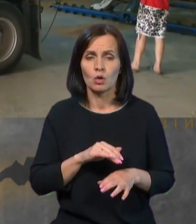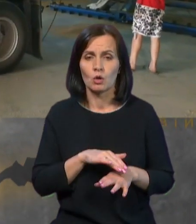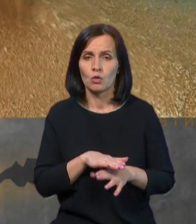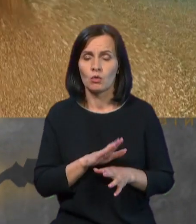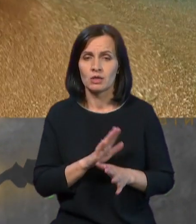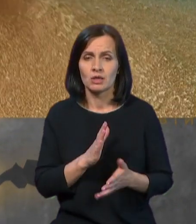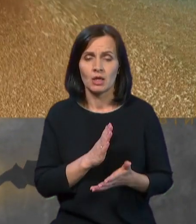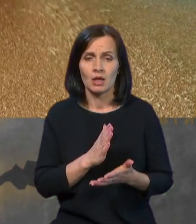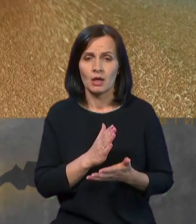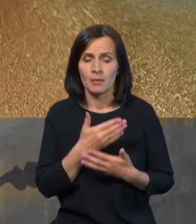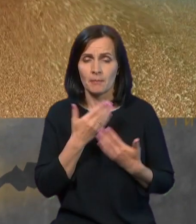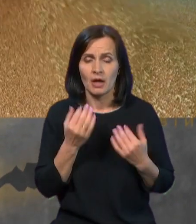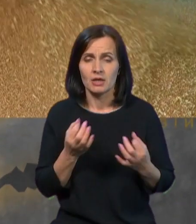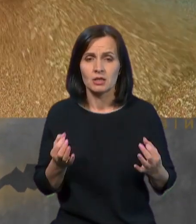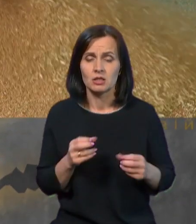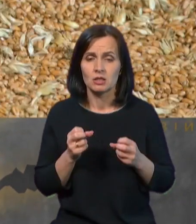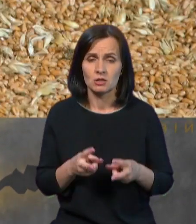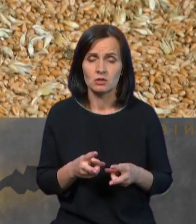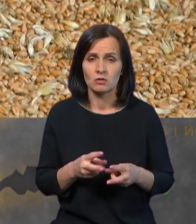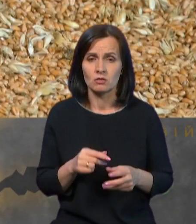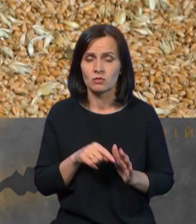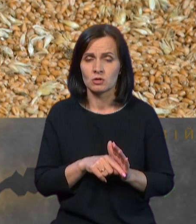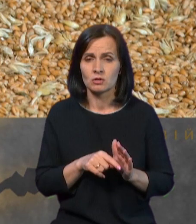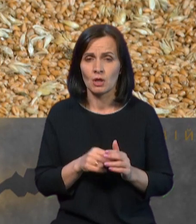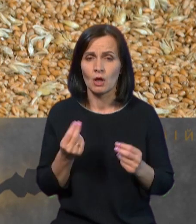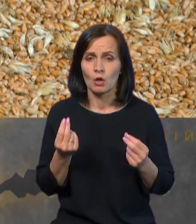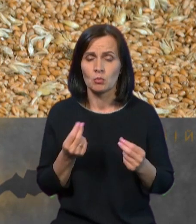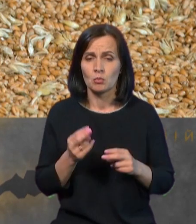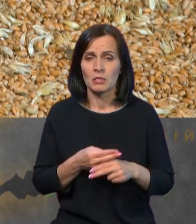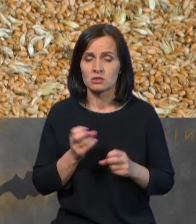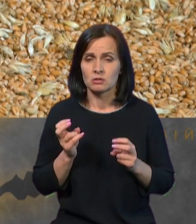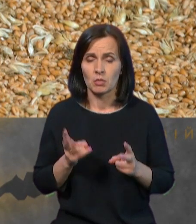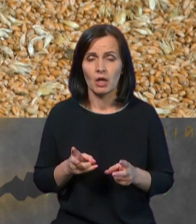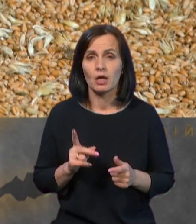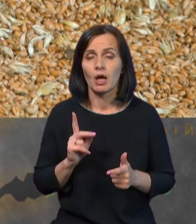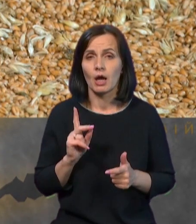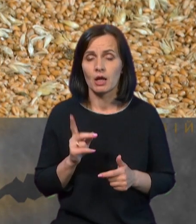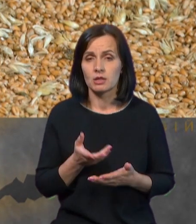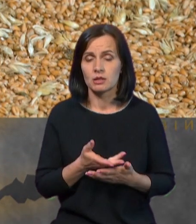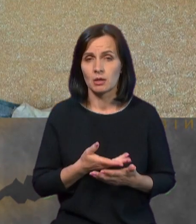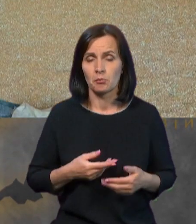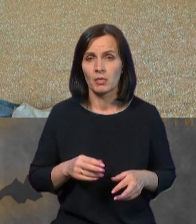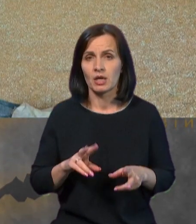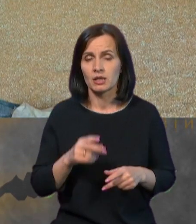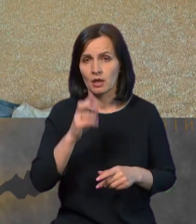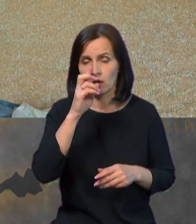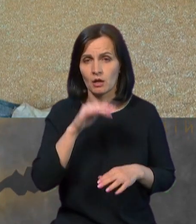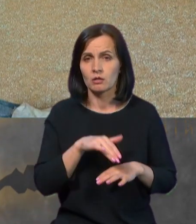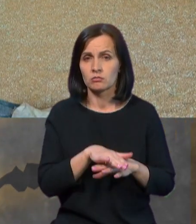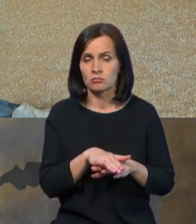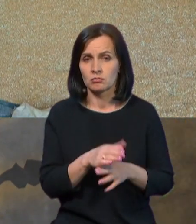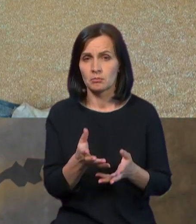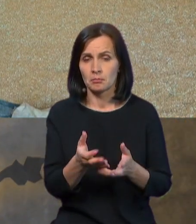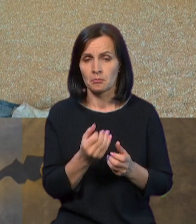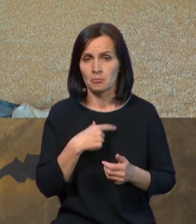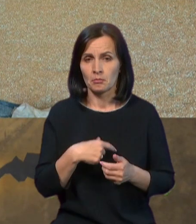ніяких ризиків з точки зору продовольчої безпеки, але ж ми, як країна, брали на